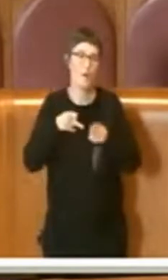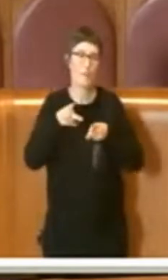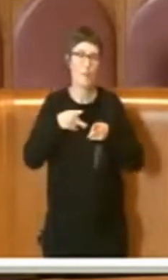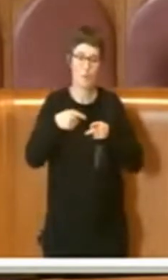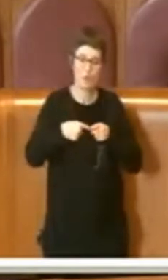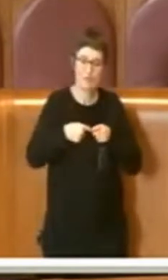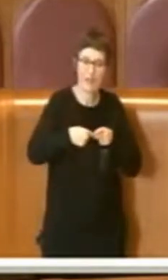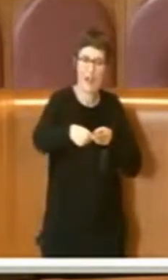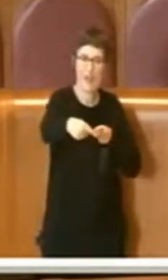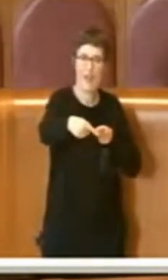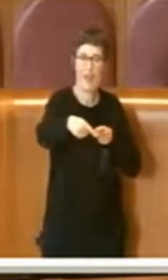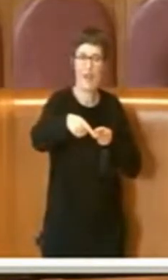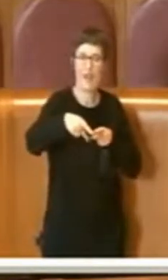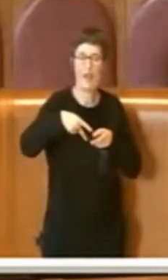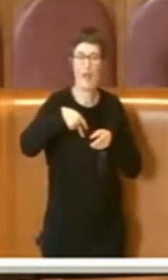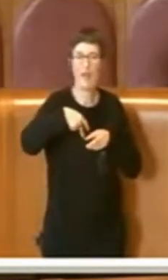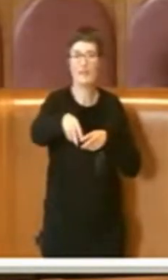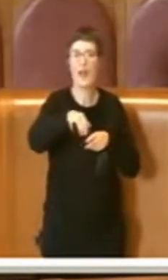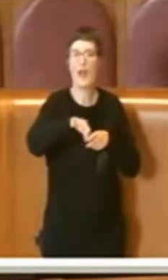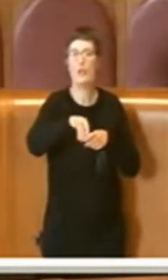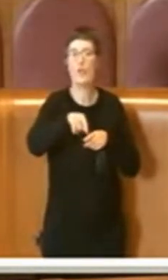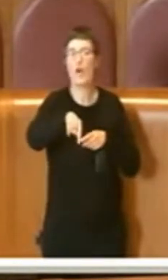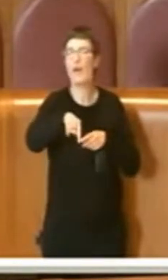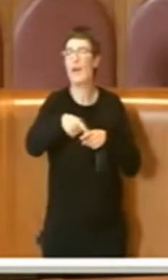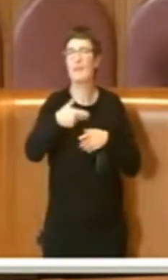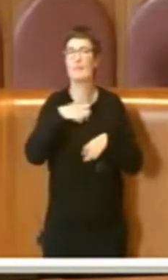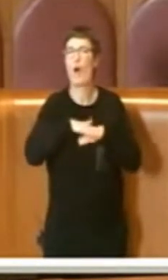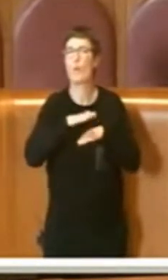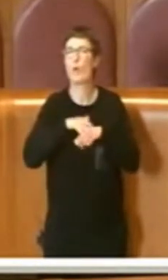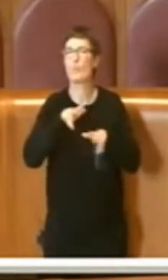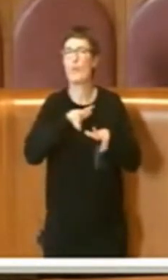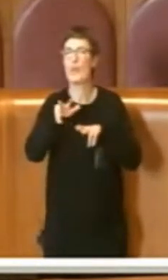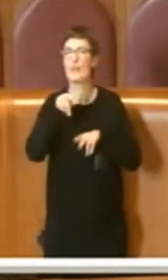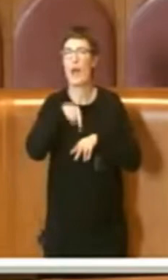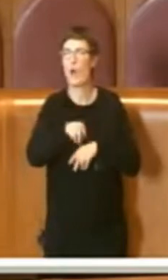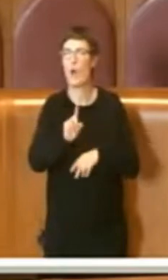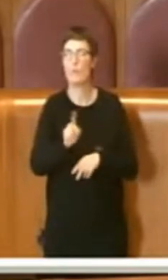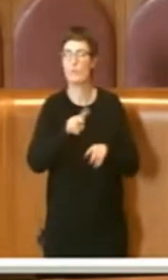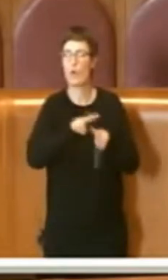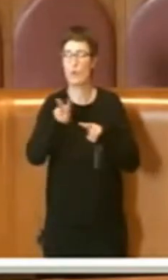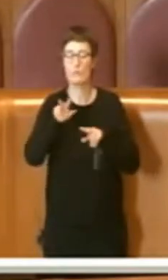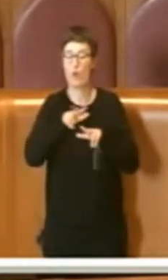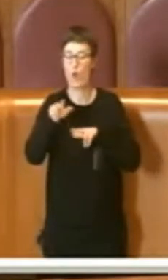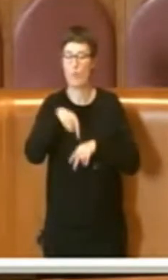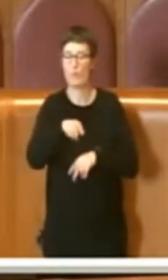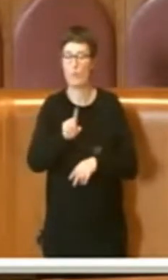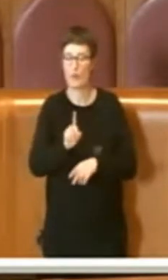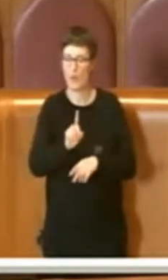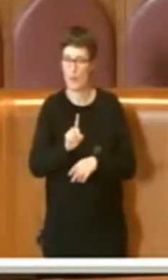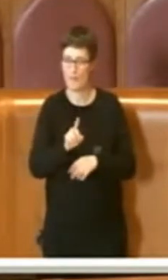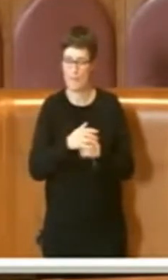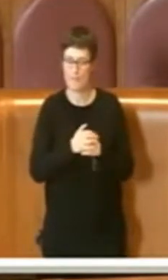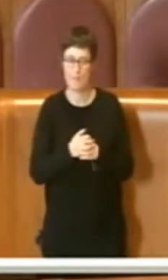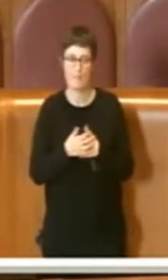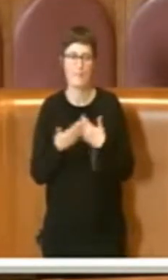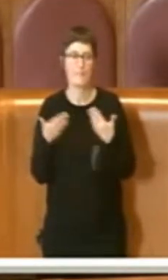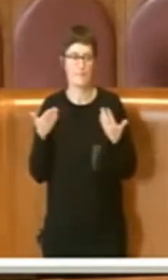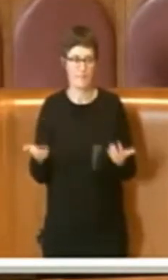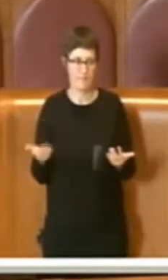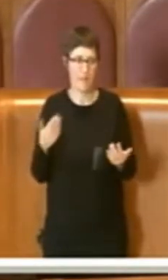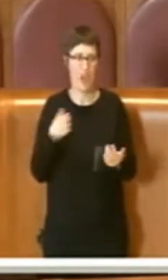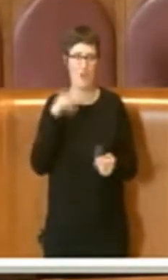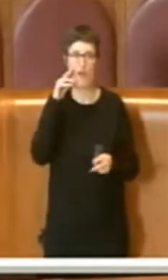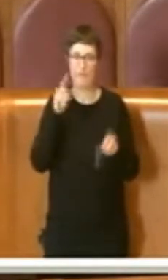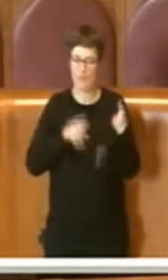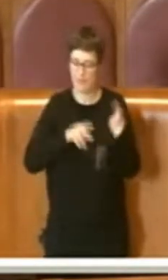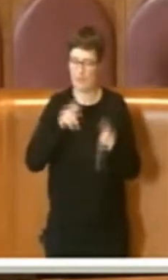che, come sapete, non è di proprietà del Comune. Quindi, dopo aver fatto tutte queste verifiche,